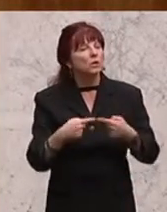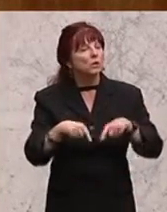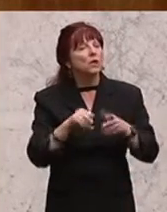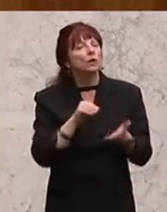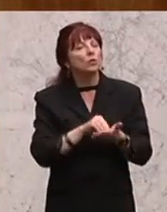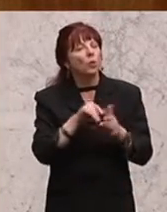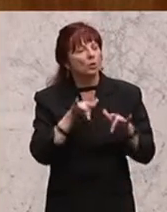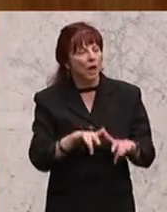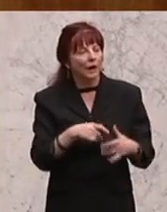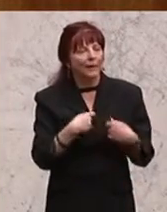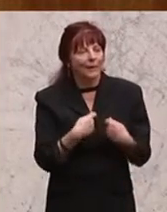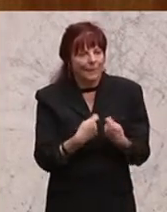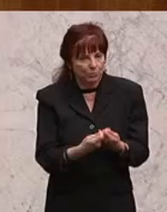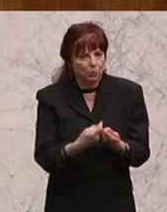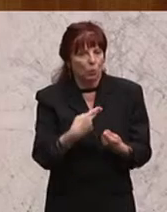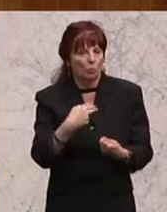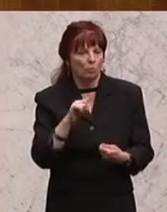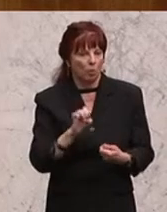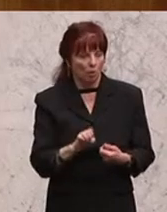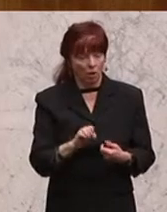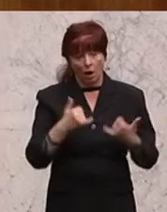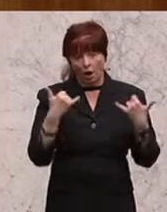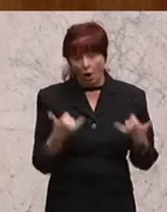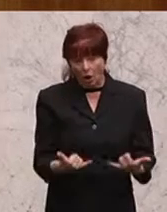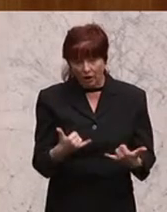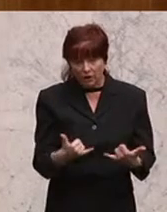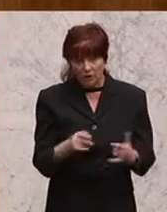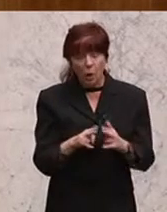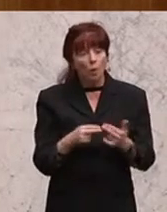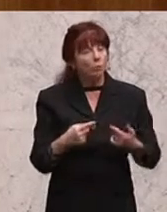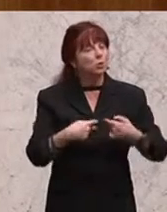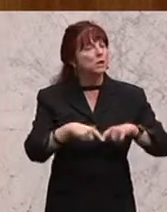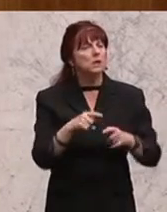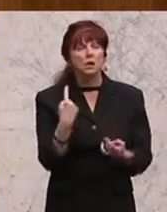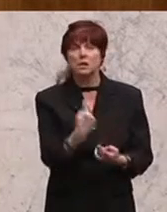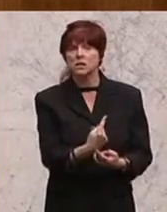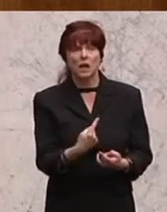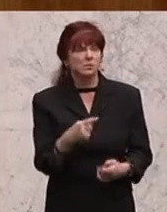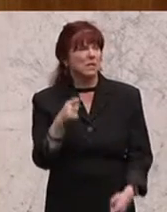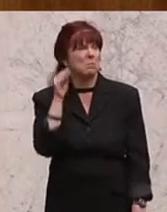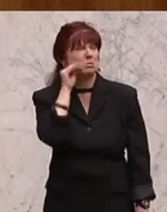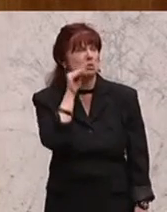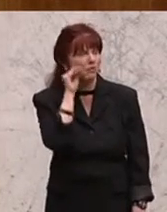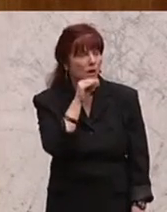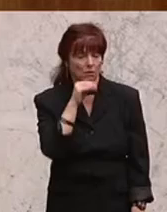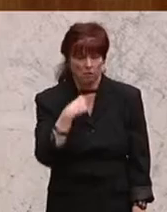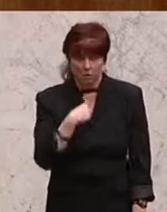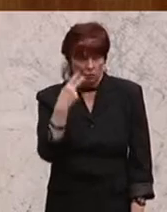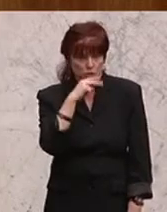und Zähne knirschen bei den Bundesländern herrscht, dann habe ich persönlich kein Verständnis, wenn niemand hat diese Länder